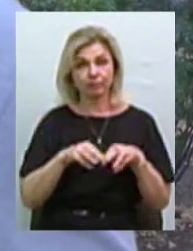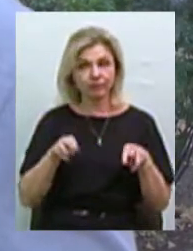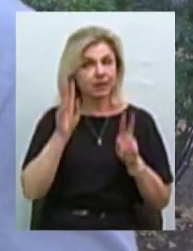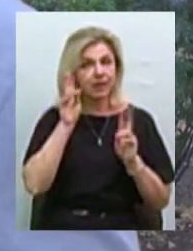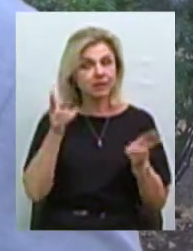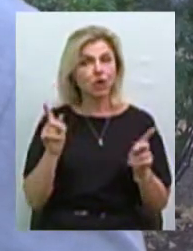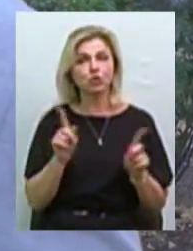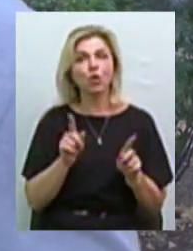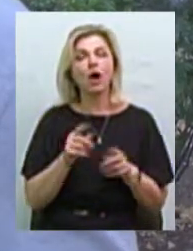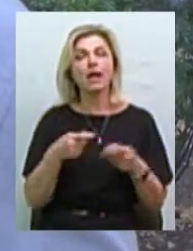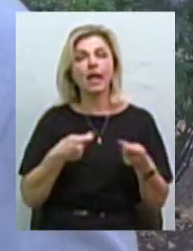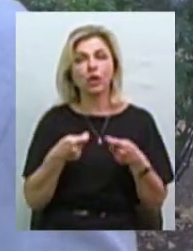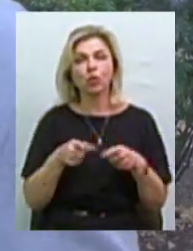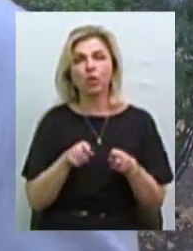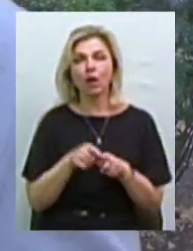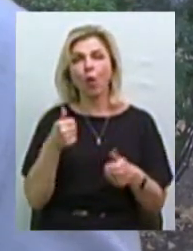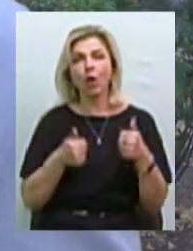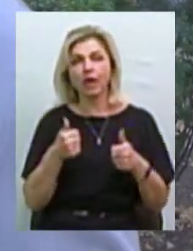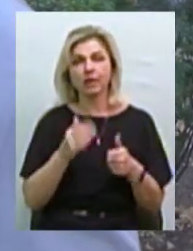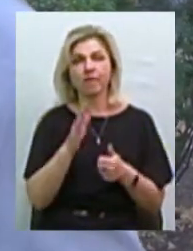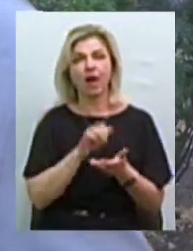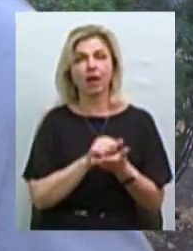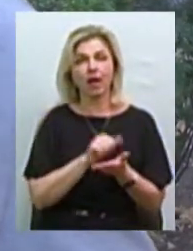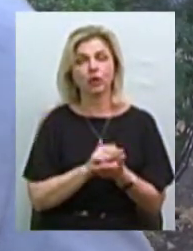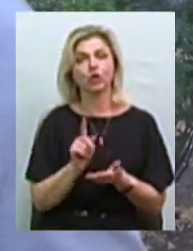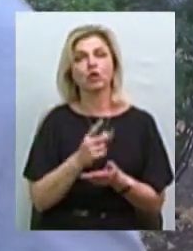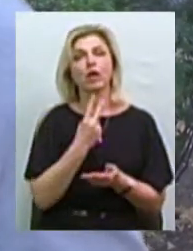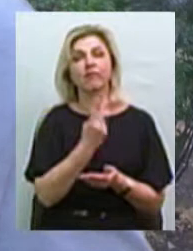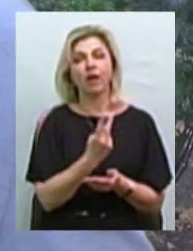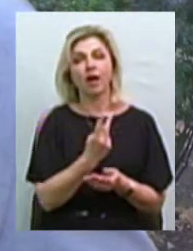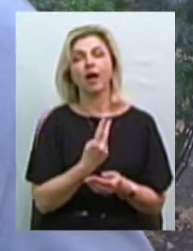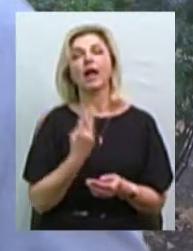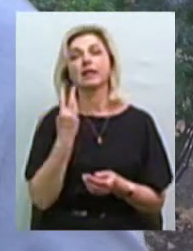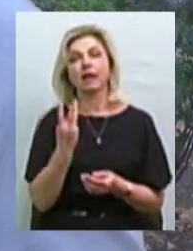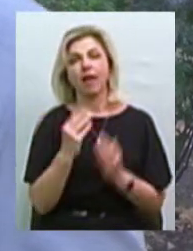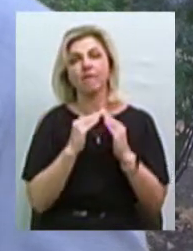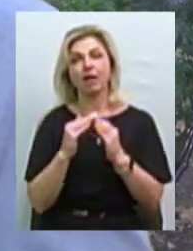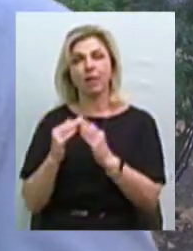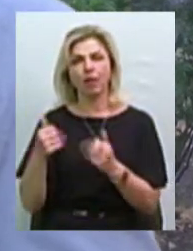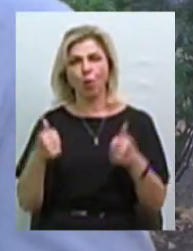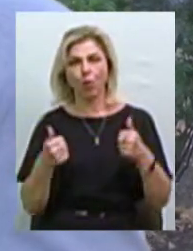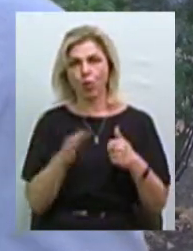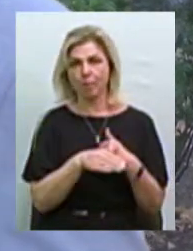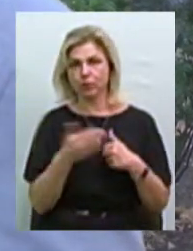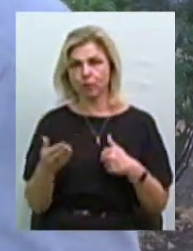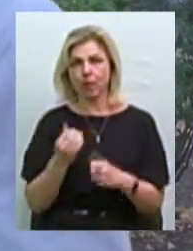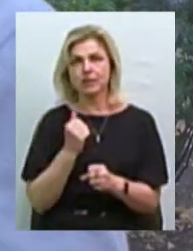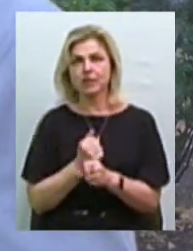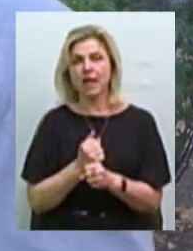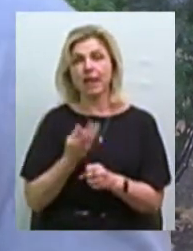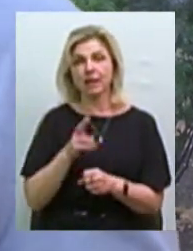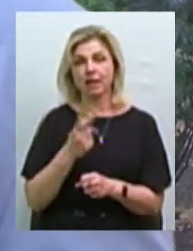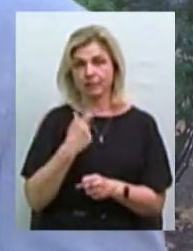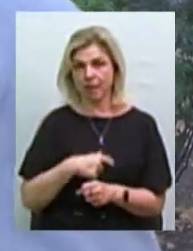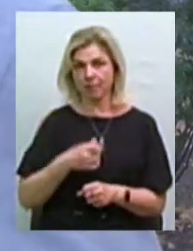настільки конкурентний в арендній платі, що 2-3 фермери конкурують між собою і навіть роблять для себе невигідним,